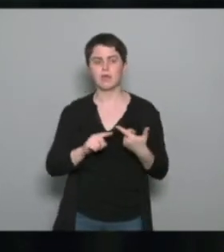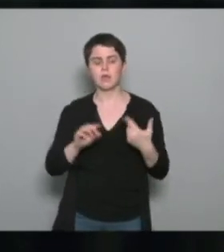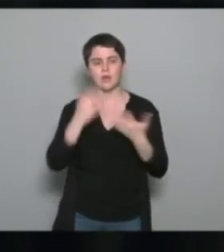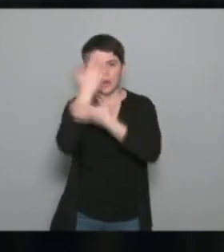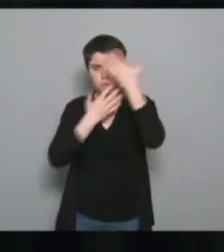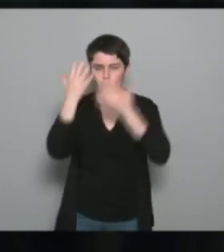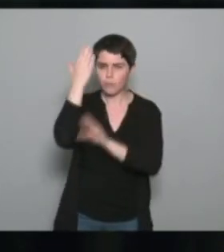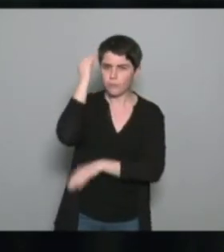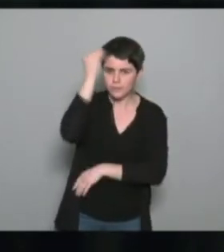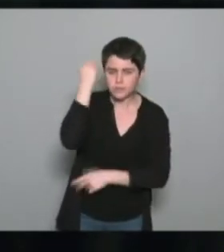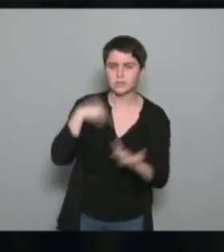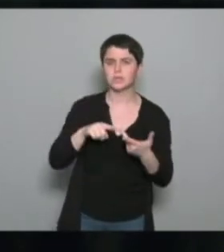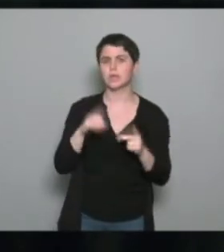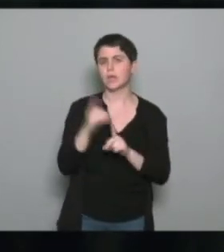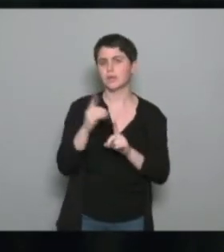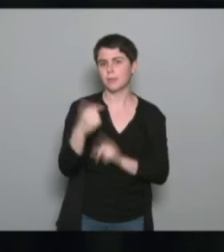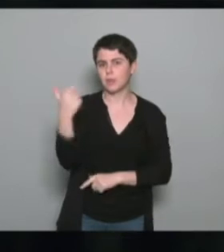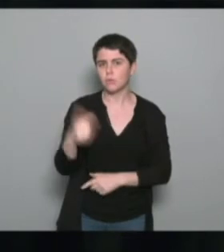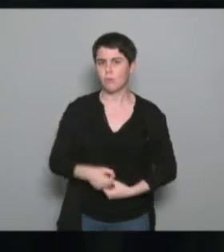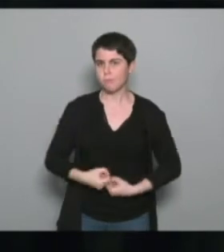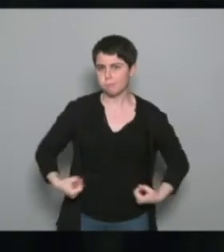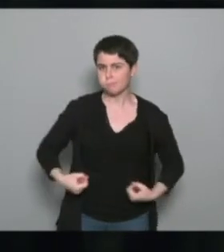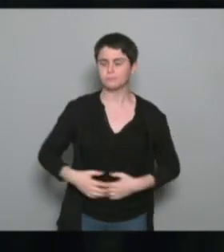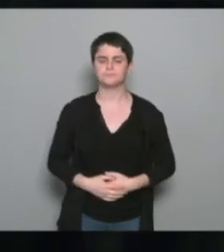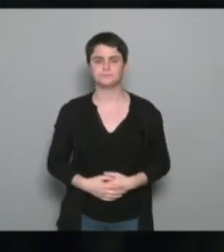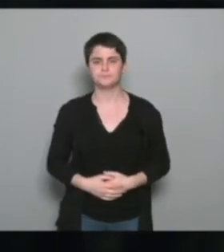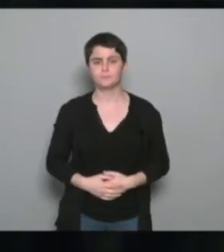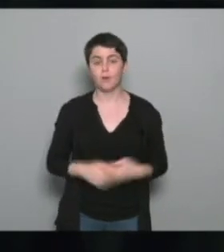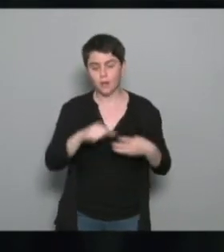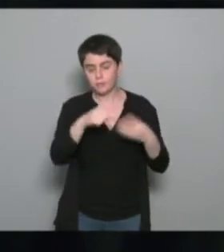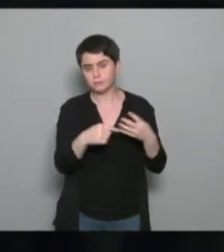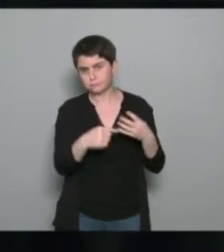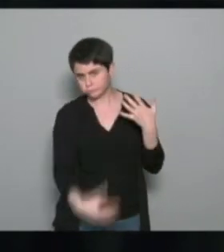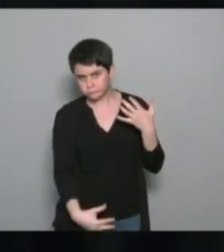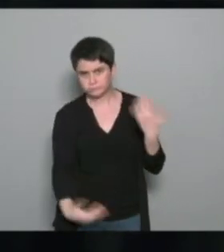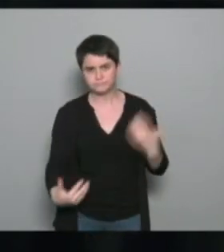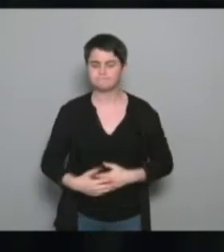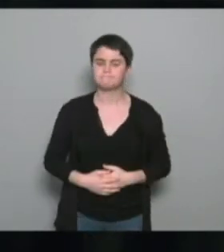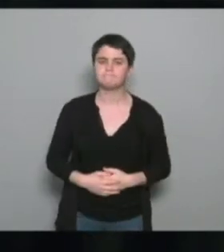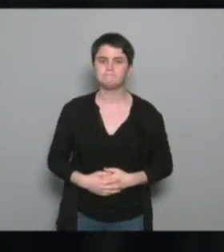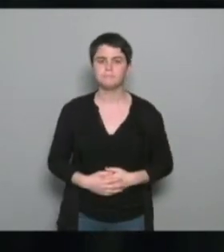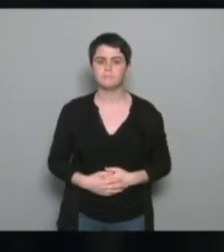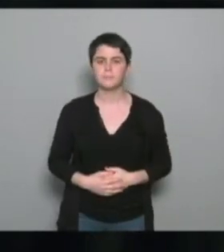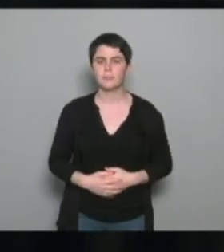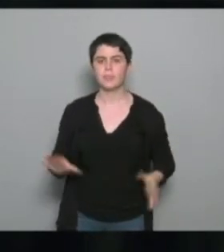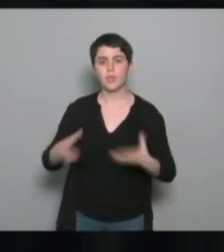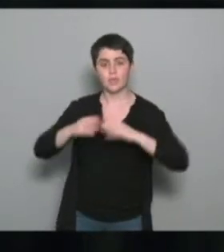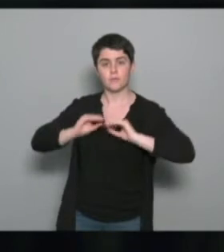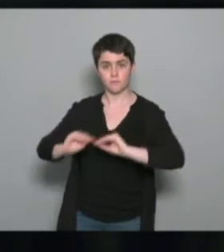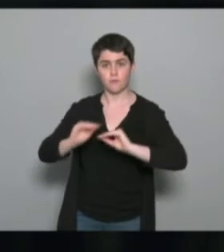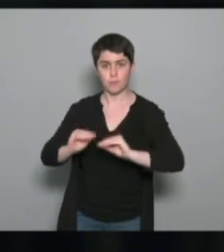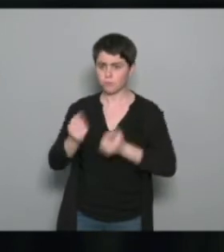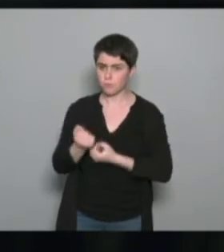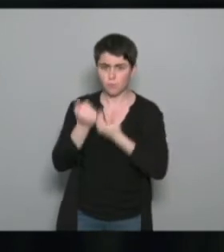le diabète de type 2. Voilà. Pour ne citer qu'eux. Ces formations ont été proposées en interne